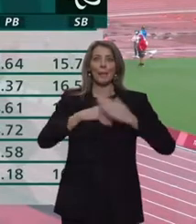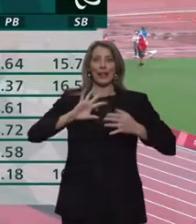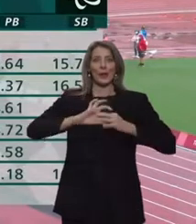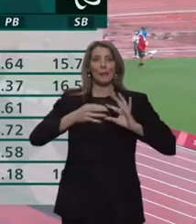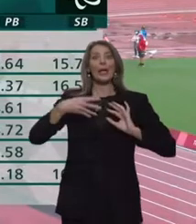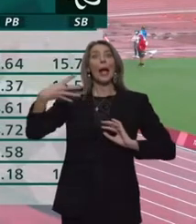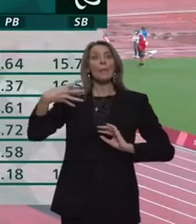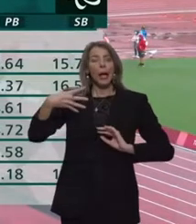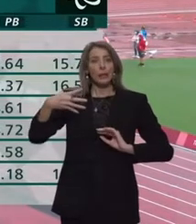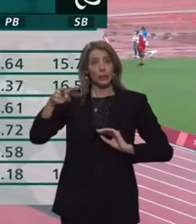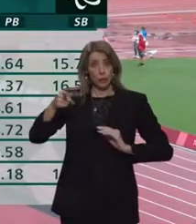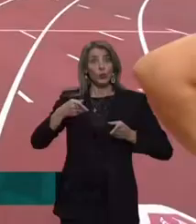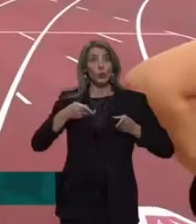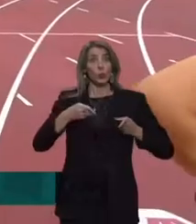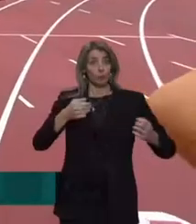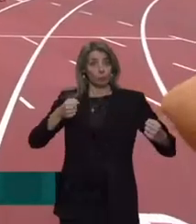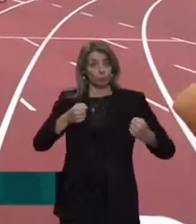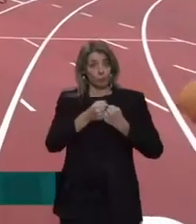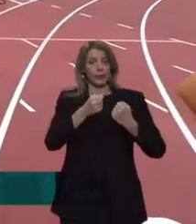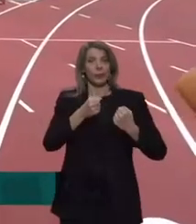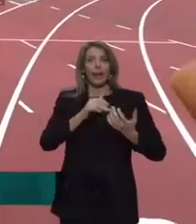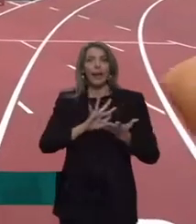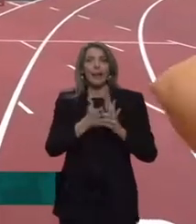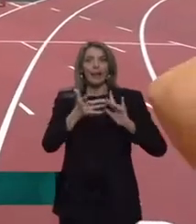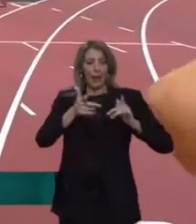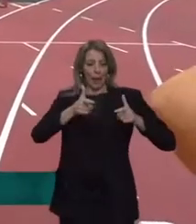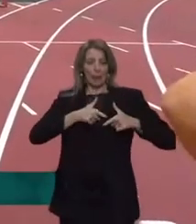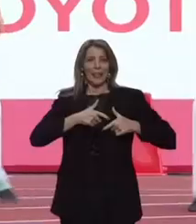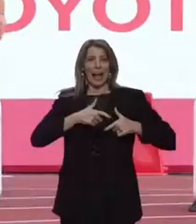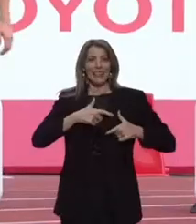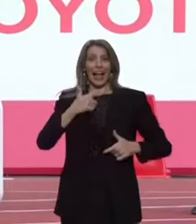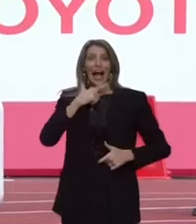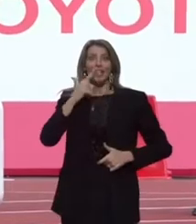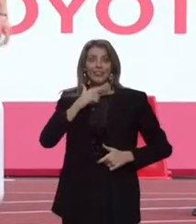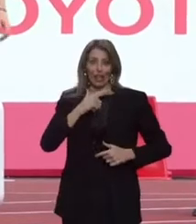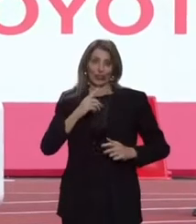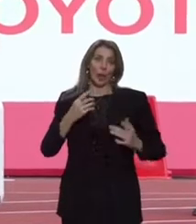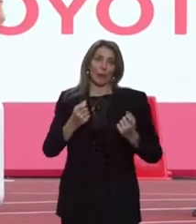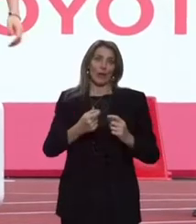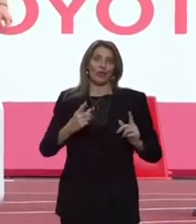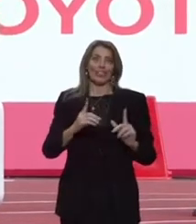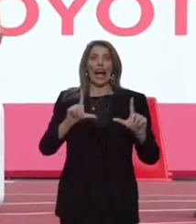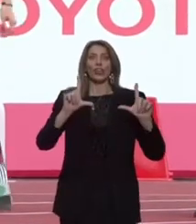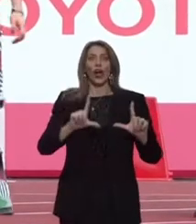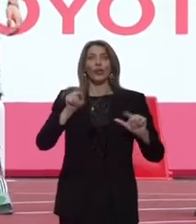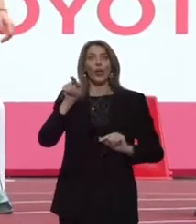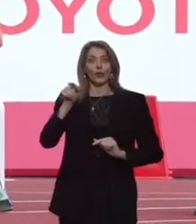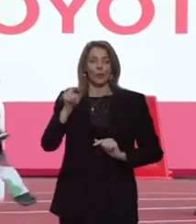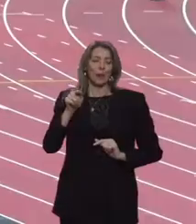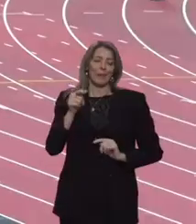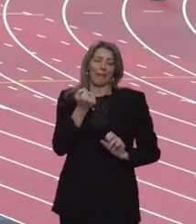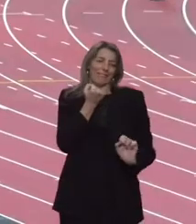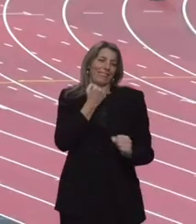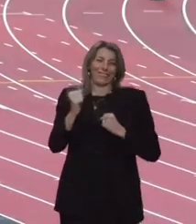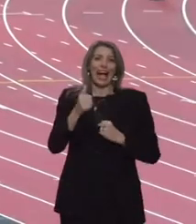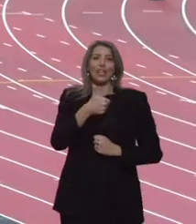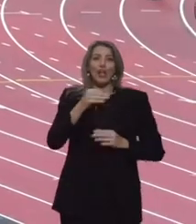Martina, dall'incidente stradale alla medaglia d'argento a Tokyo, tu sei la stella dei 100 metri